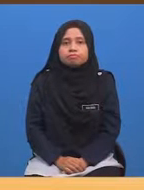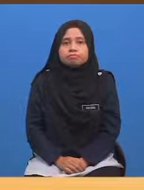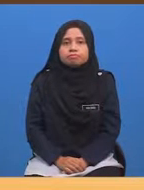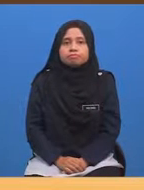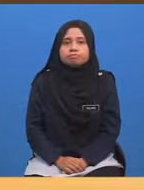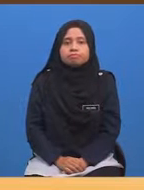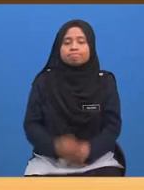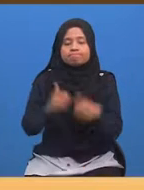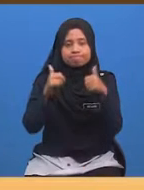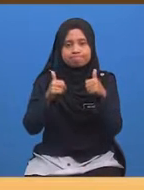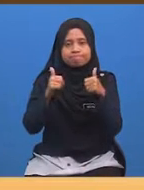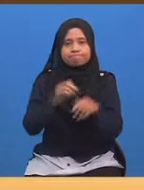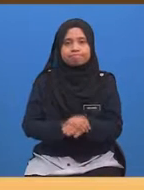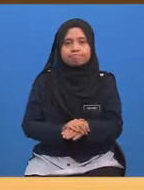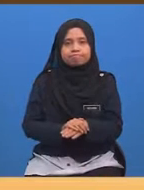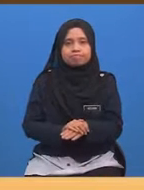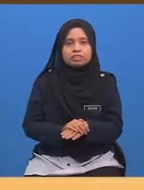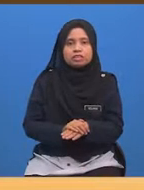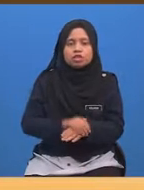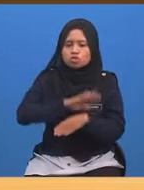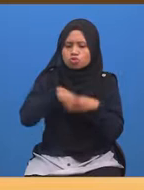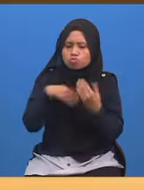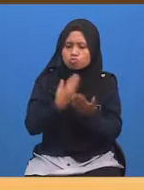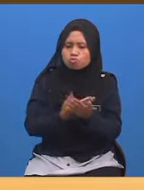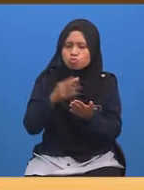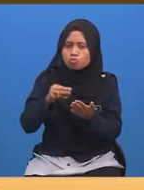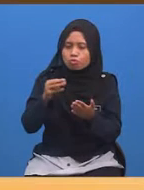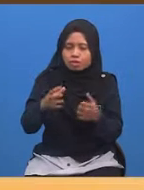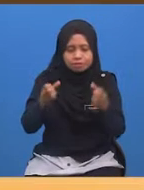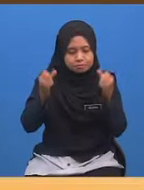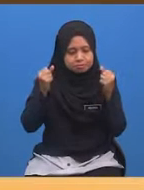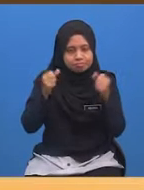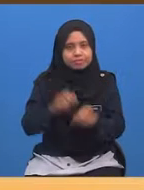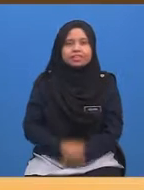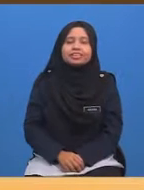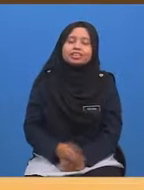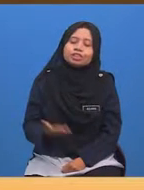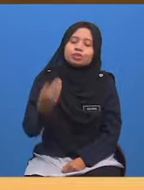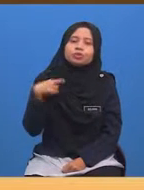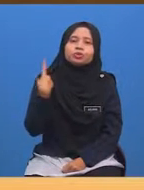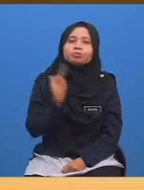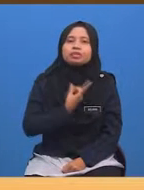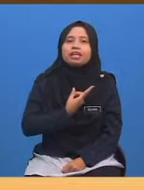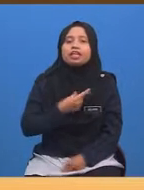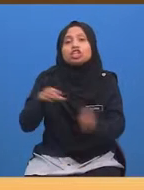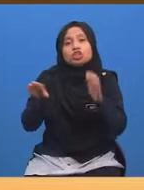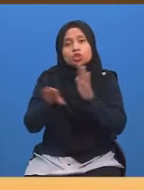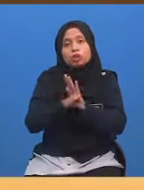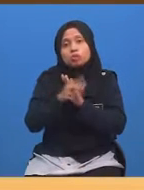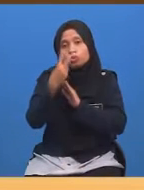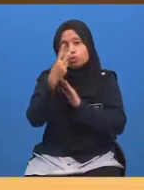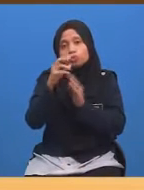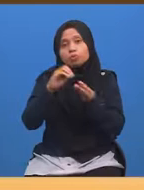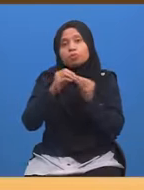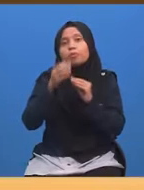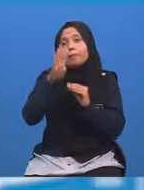Bagus Nampaknya semua murid bersemangat Jom kita lihat contoh keempat